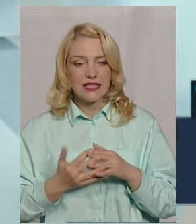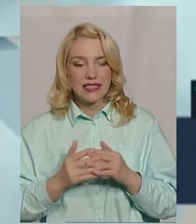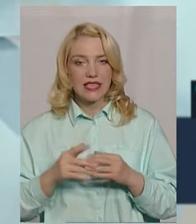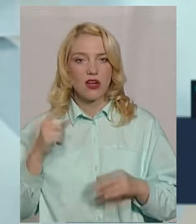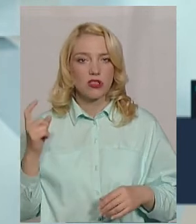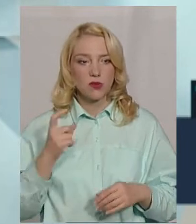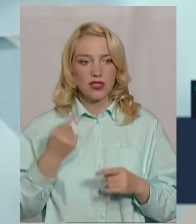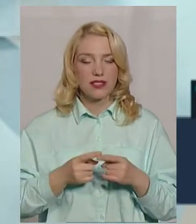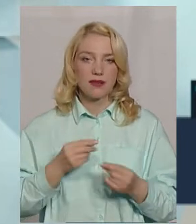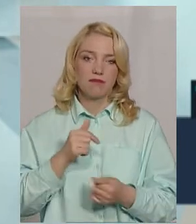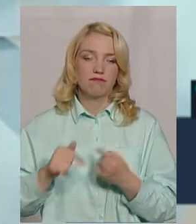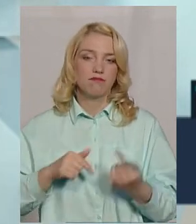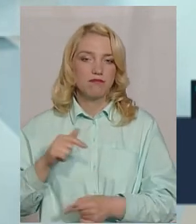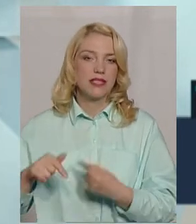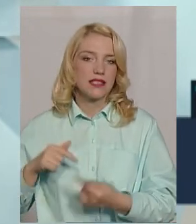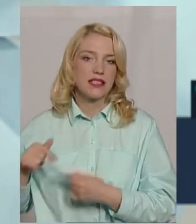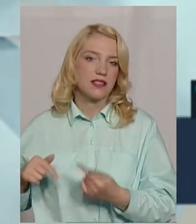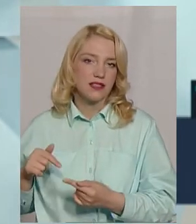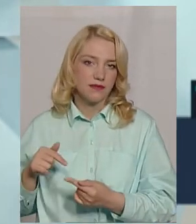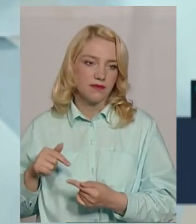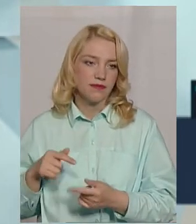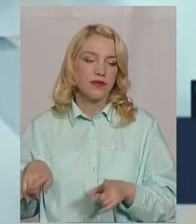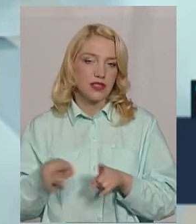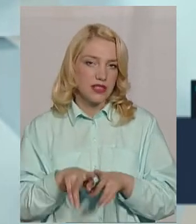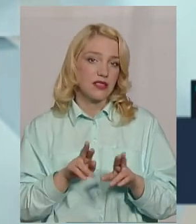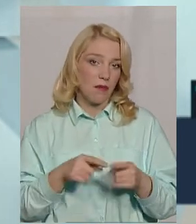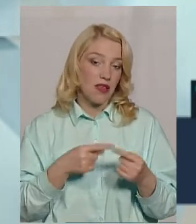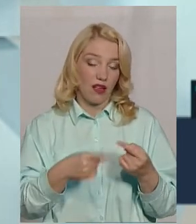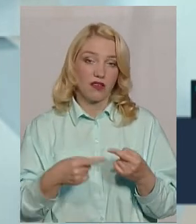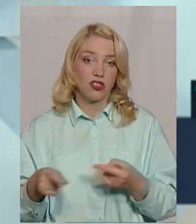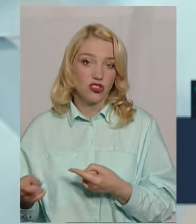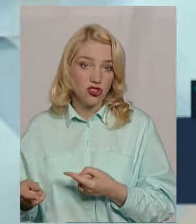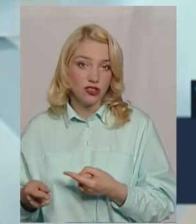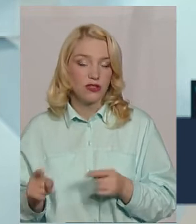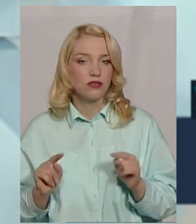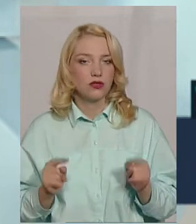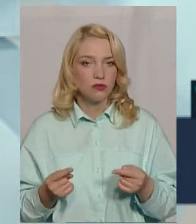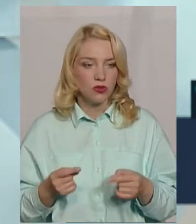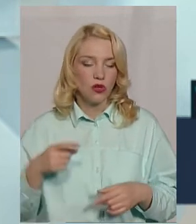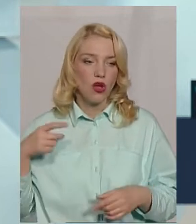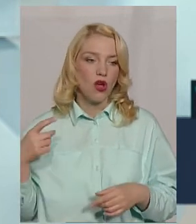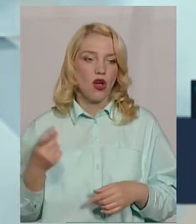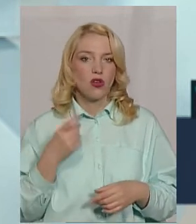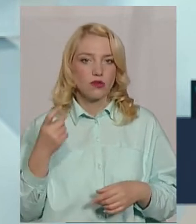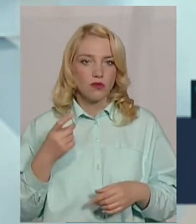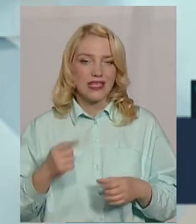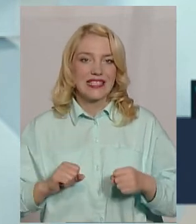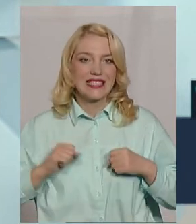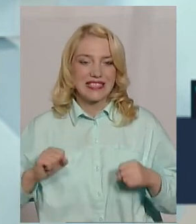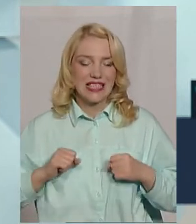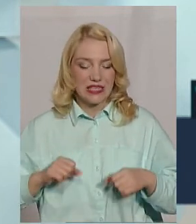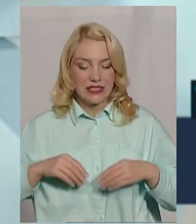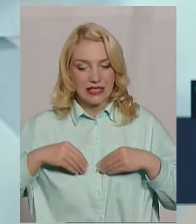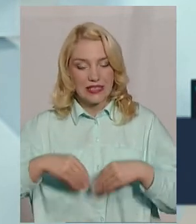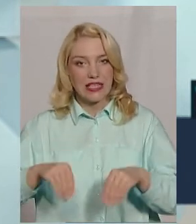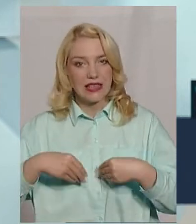господарство – це бізнес, такий самий бізнес, як і всі інші. Тому господарства стираються садити.